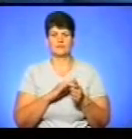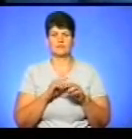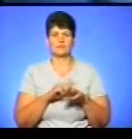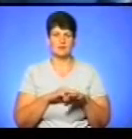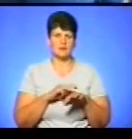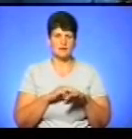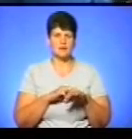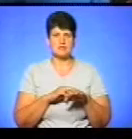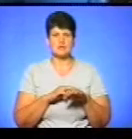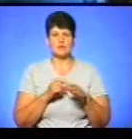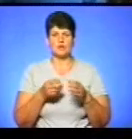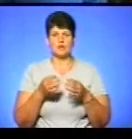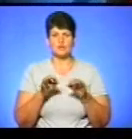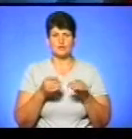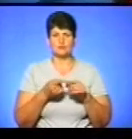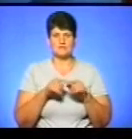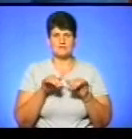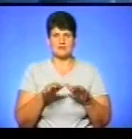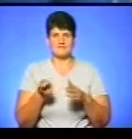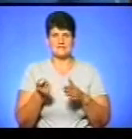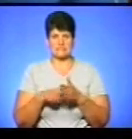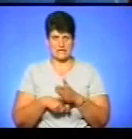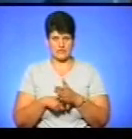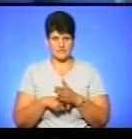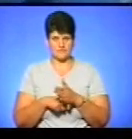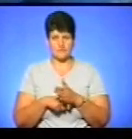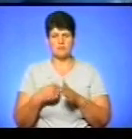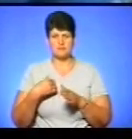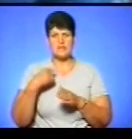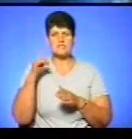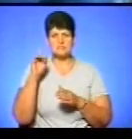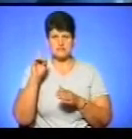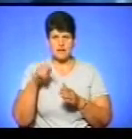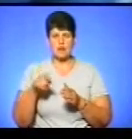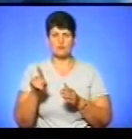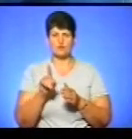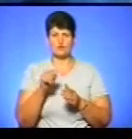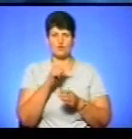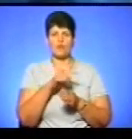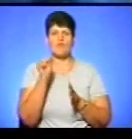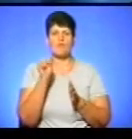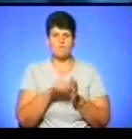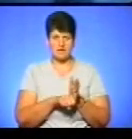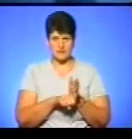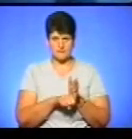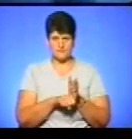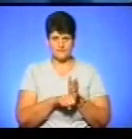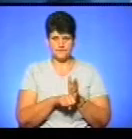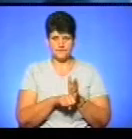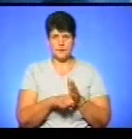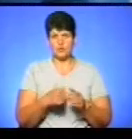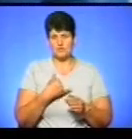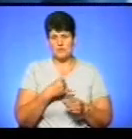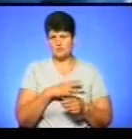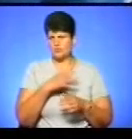доступ до цієї справи є закритим. Ми знаємо, що його вбили, у нас було